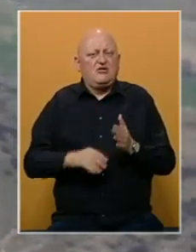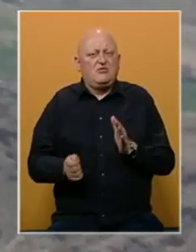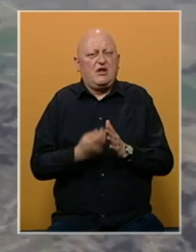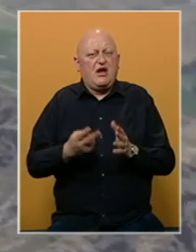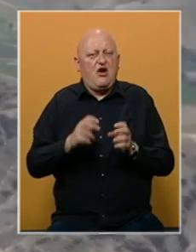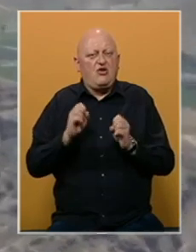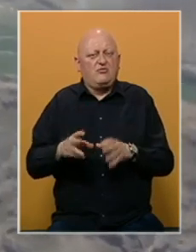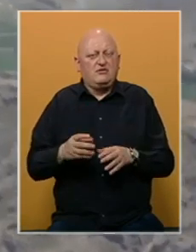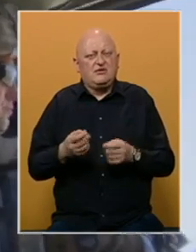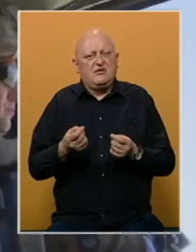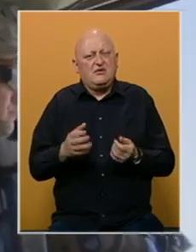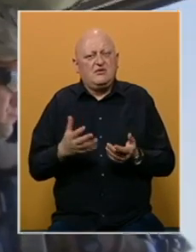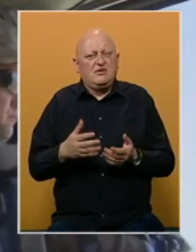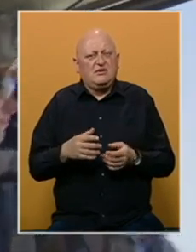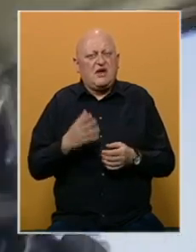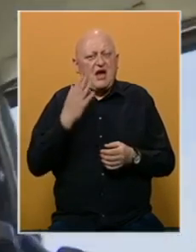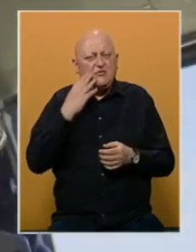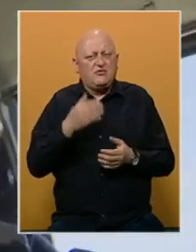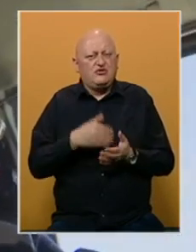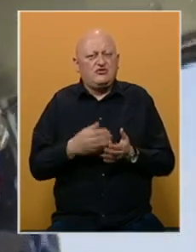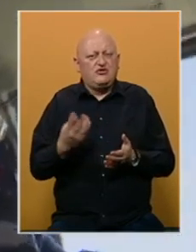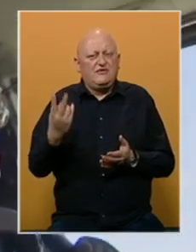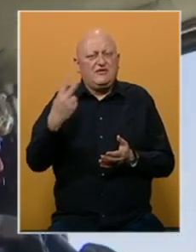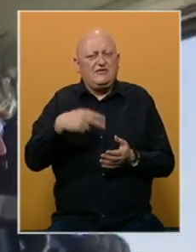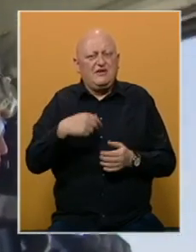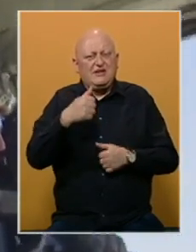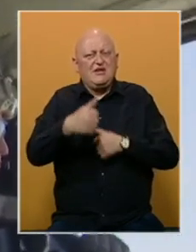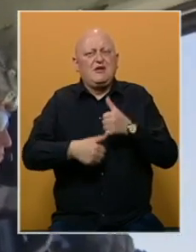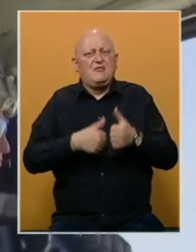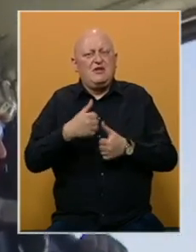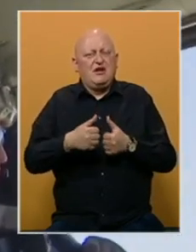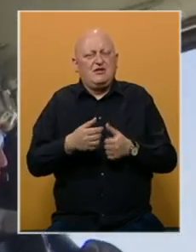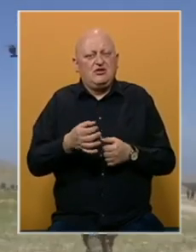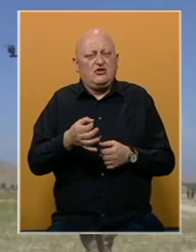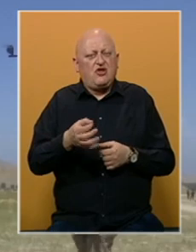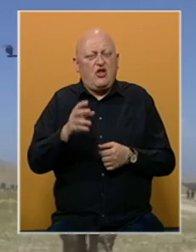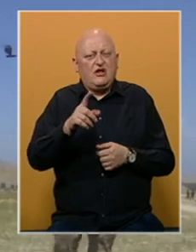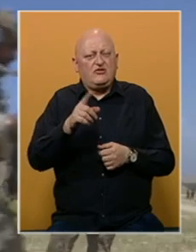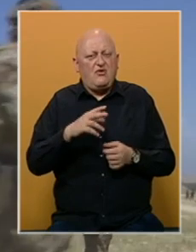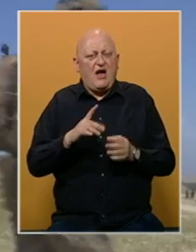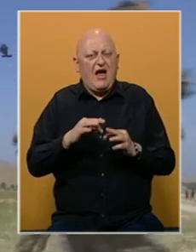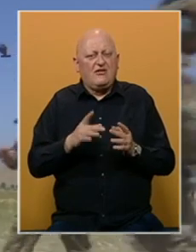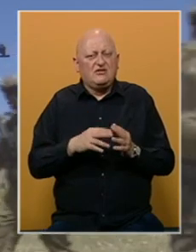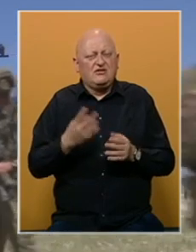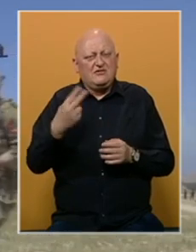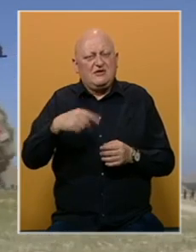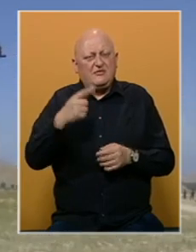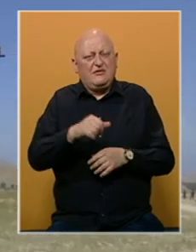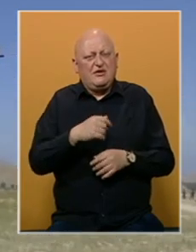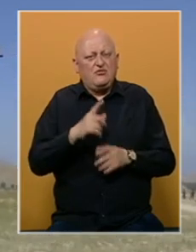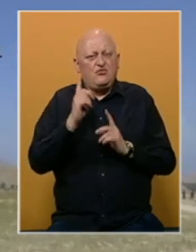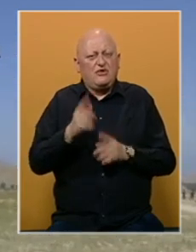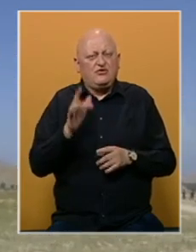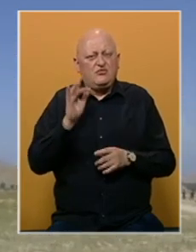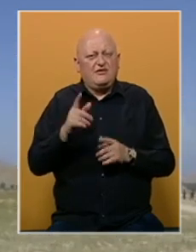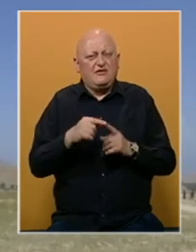kao otpad. Procijenjuje se da je SAD potrošio više od 2.000 milijardi dolara u Afganistanu od 2001. godine